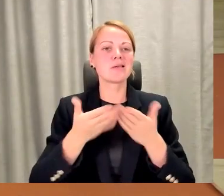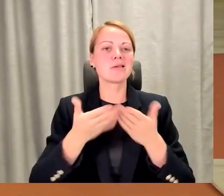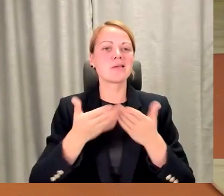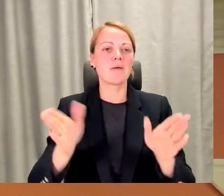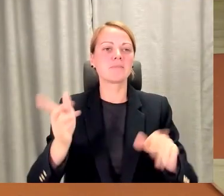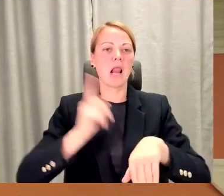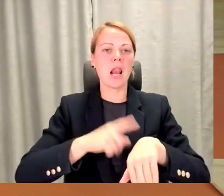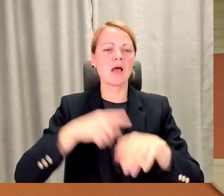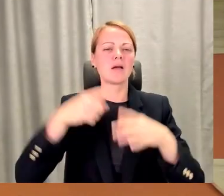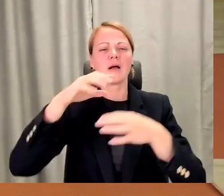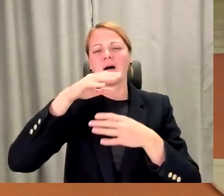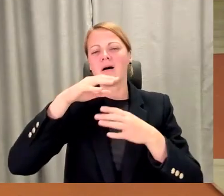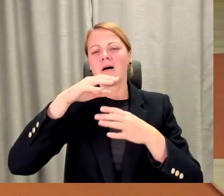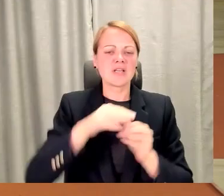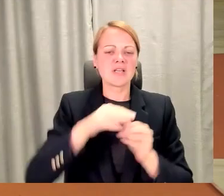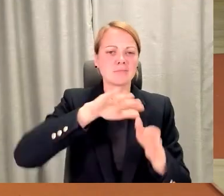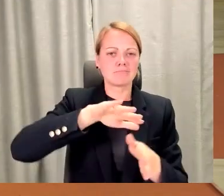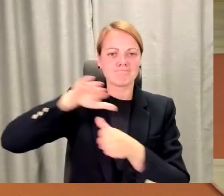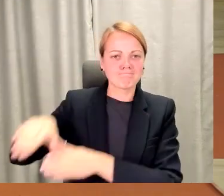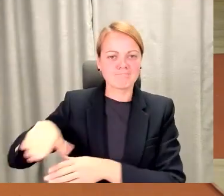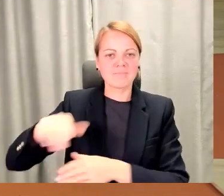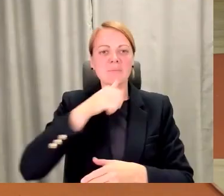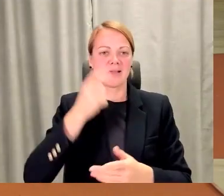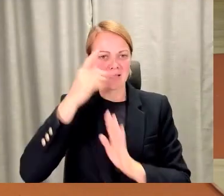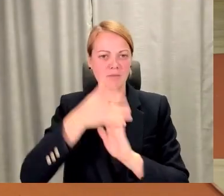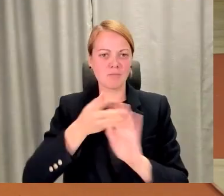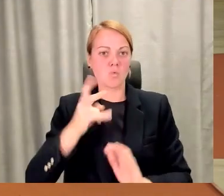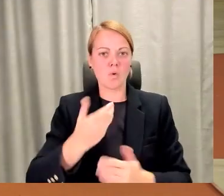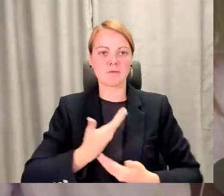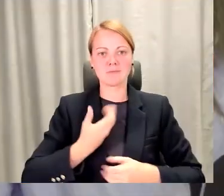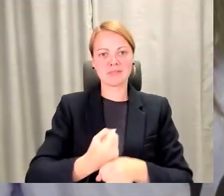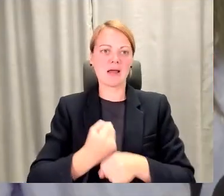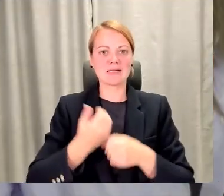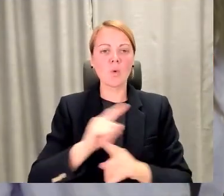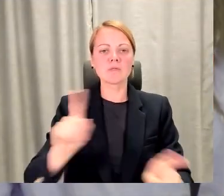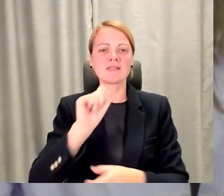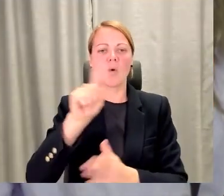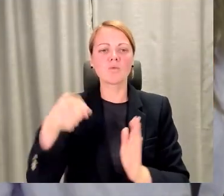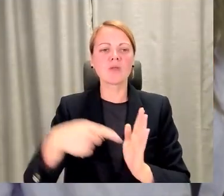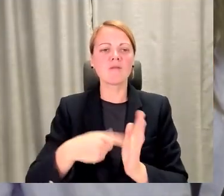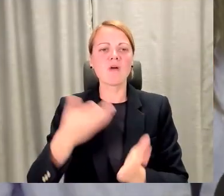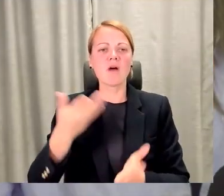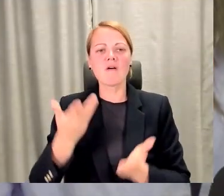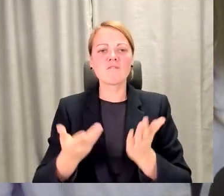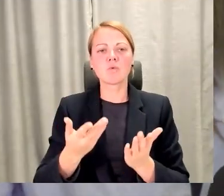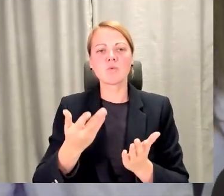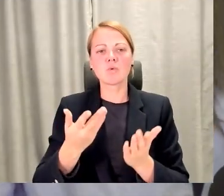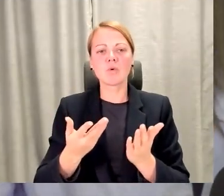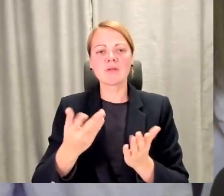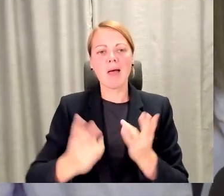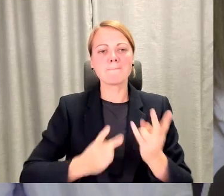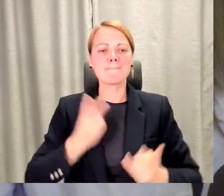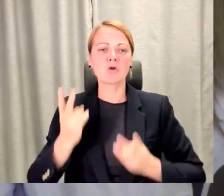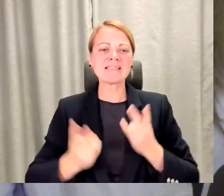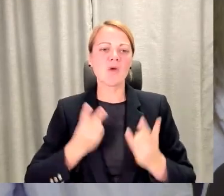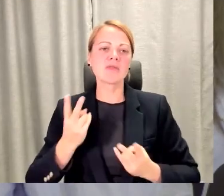saprast, ko darīt ar savu dzīvi. Es gribēju uzdot jums visiem uzreiz vienu jautājumu. Tas skan varbūt ļoti emocionāli. Kāpēc